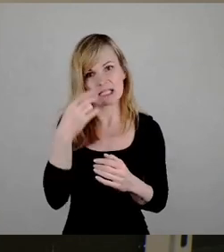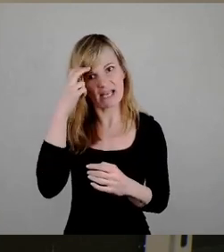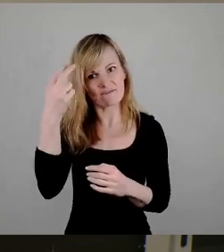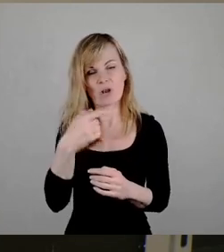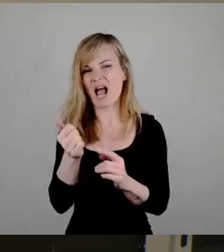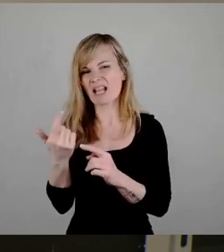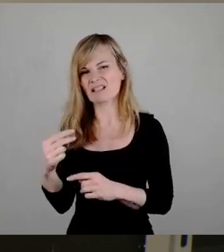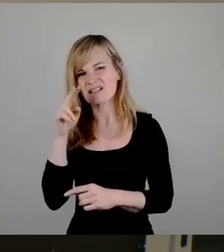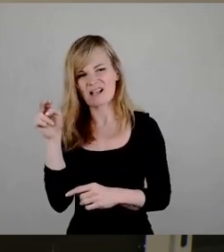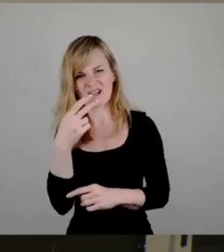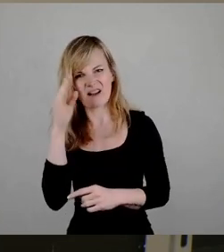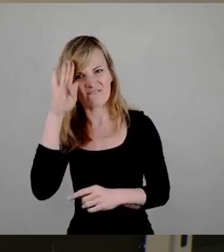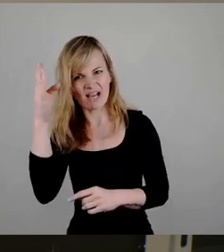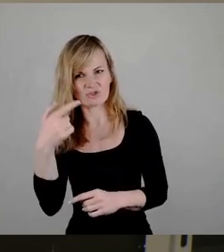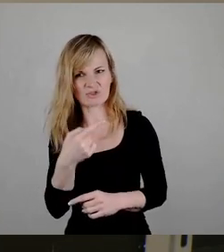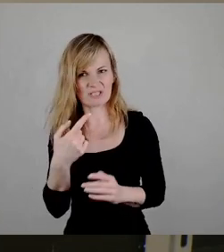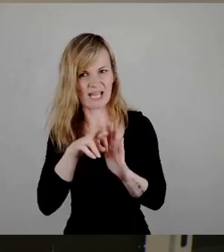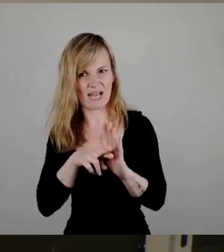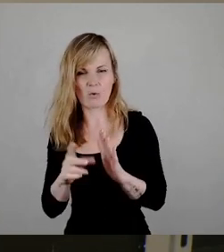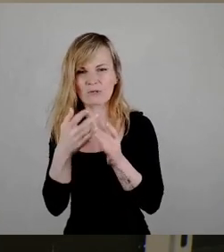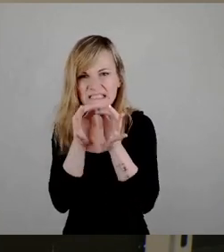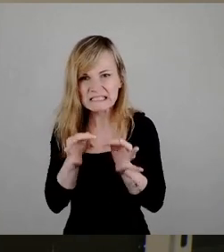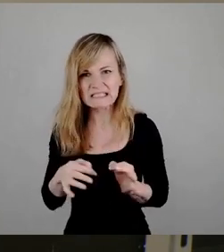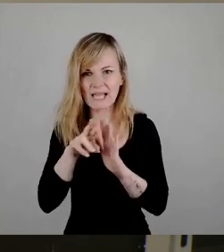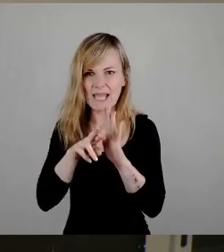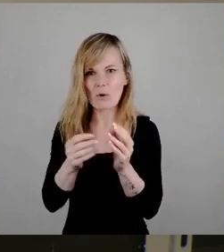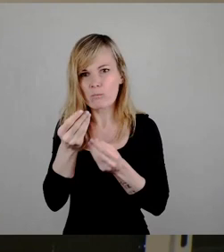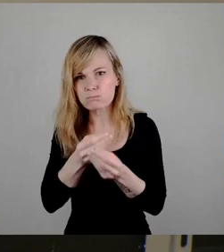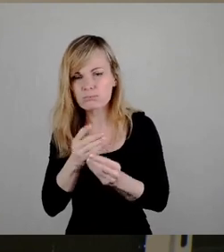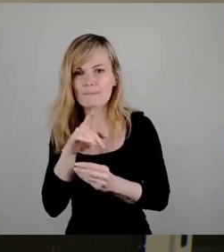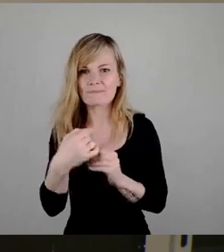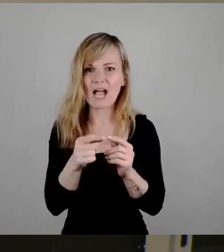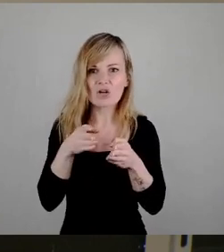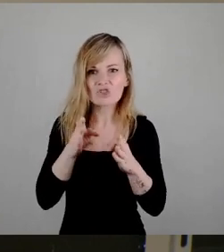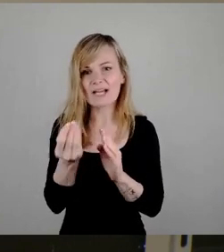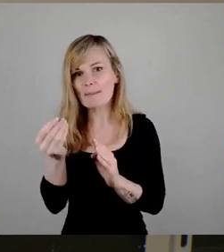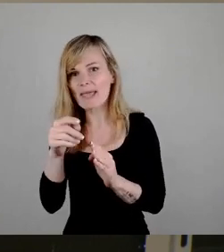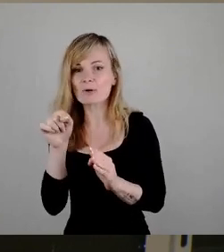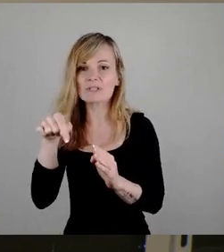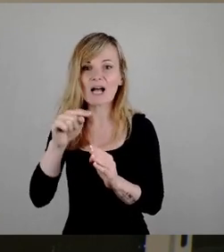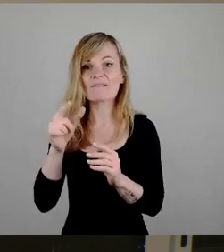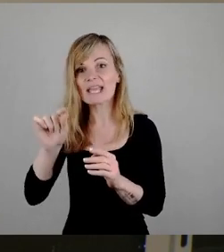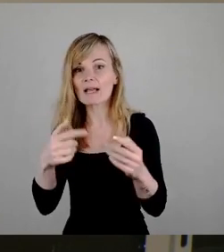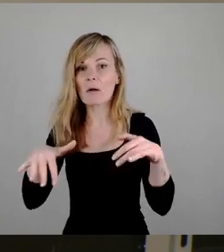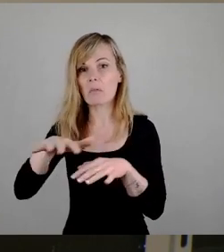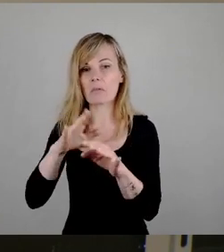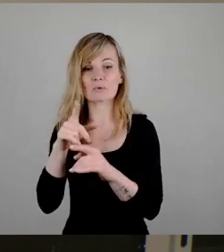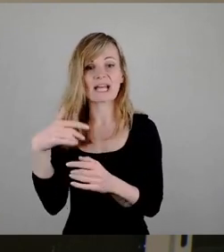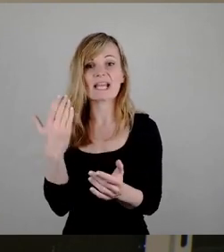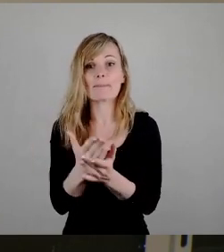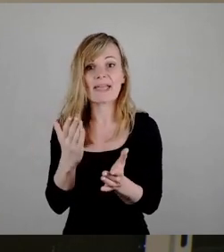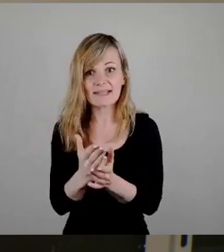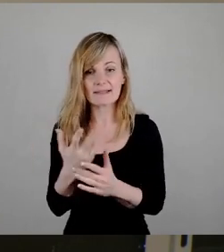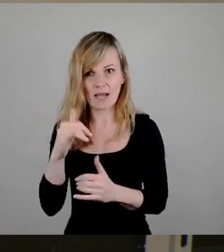sitzen sie und dann werden kleinteilige Regelungen ausgemacht. Und dann ist Straße mehr und dann ist Straße weniger. Und am Ende ist es das letzte